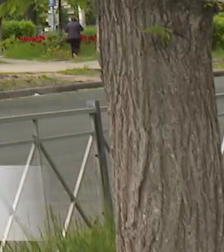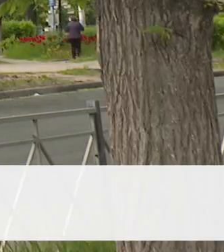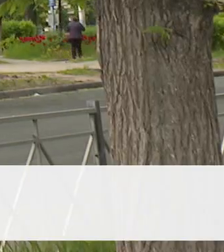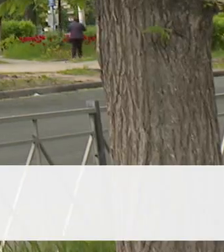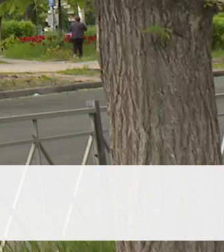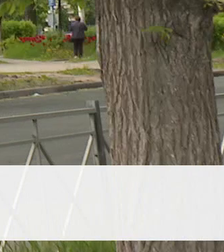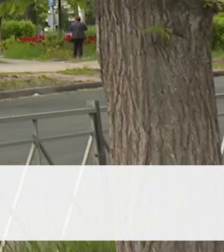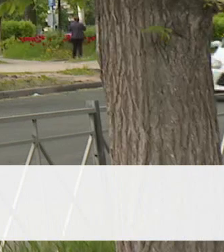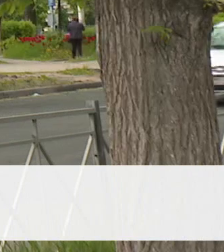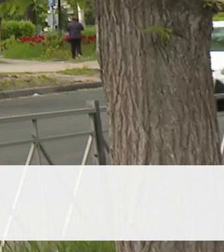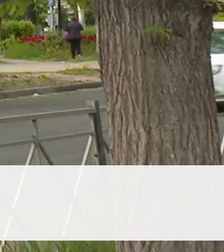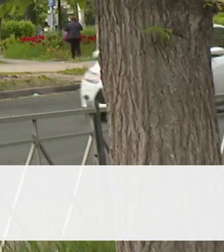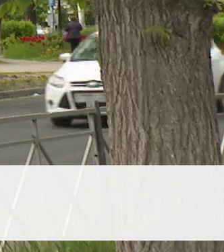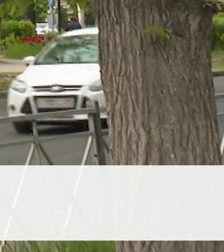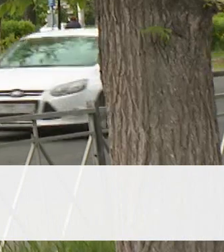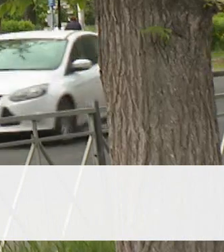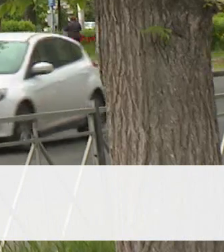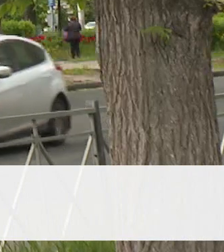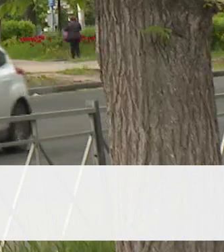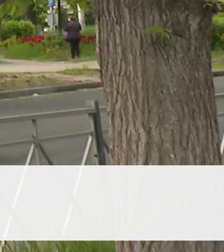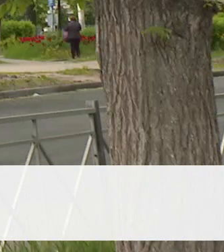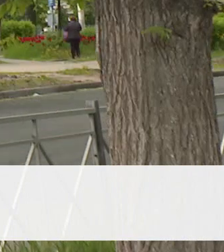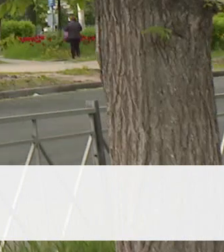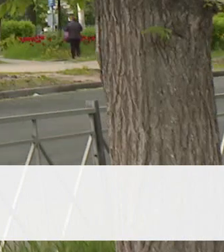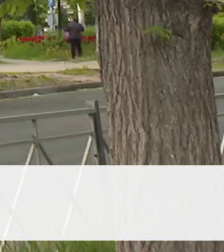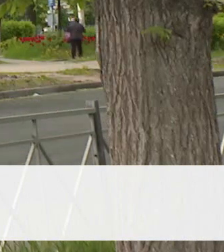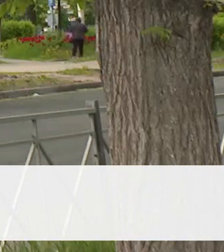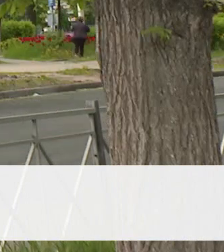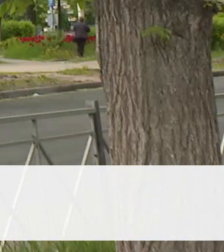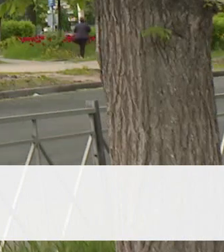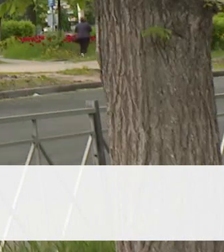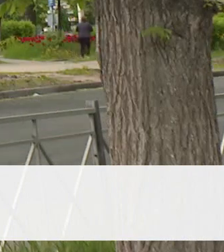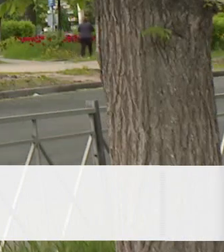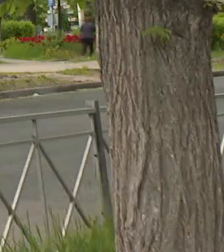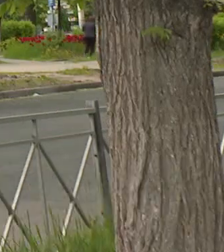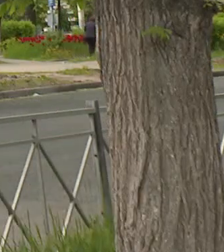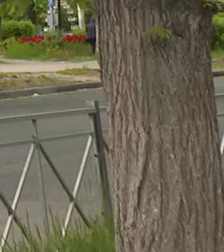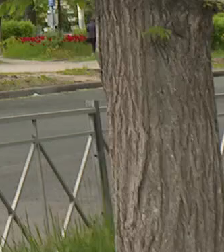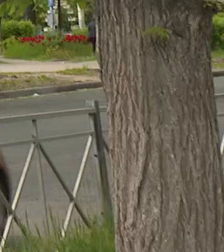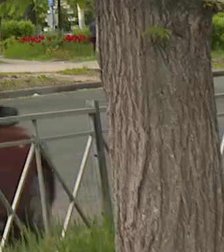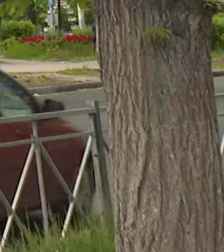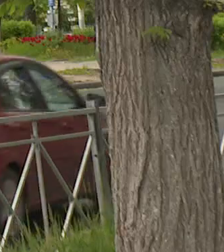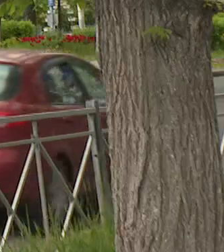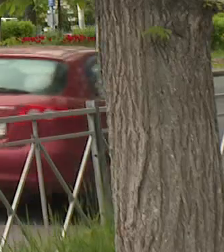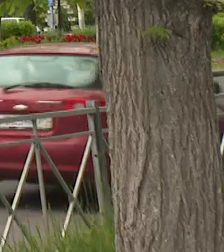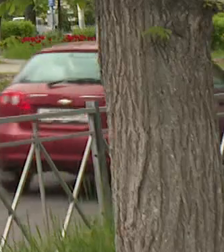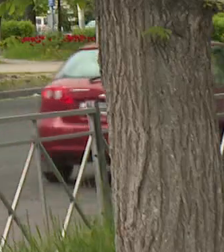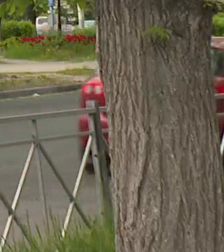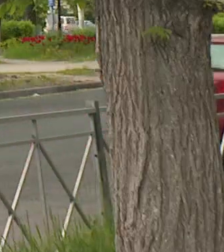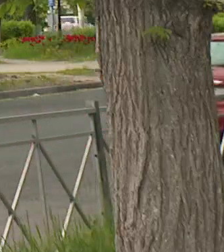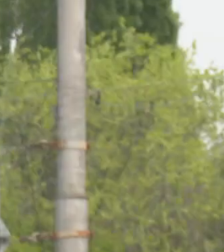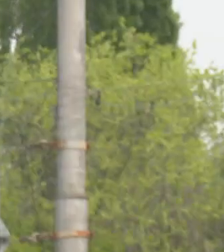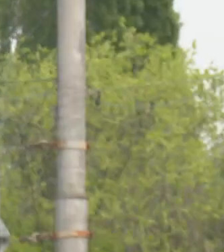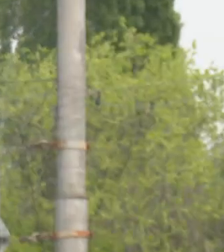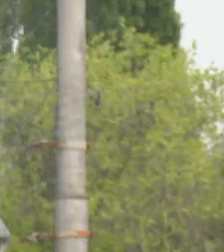значительные дефекты в виде колейности, ямочности. Кроме этого, была необходимость в повышении безопасности